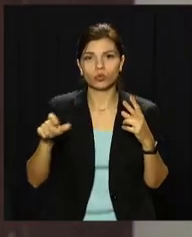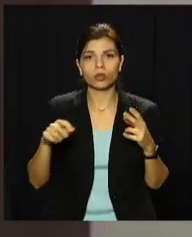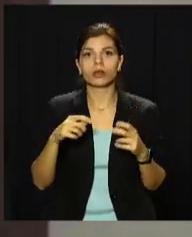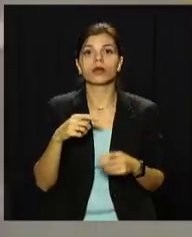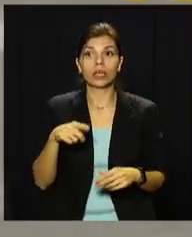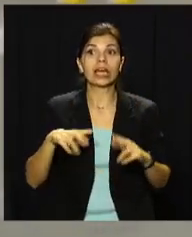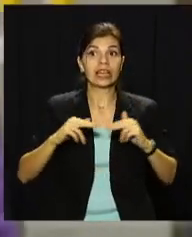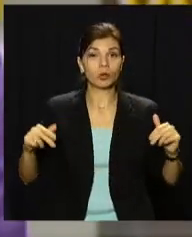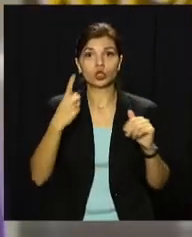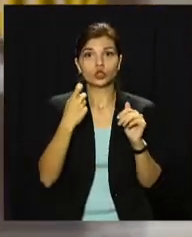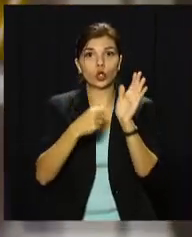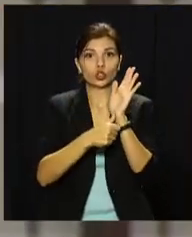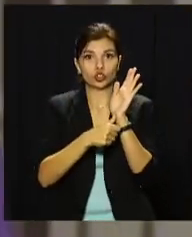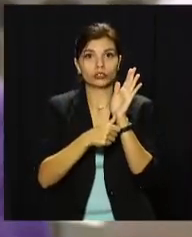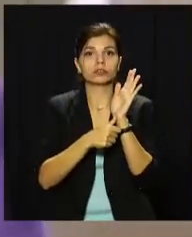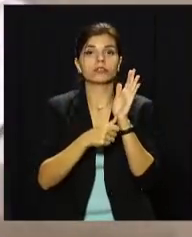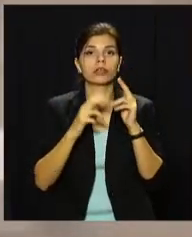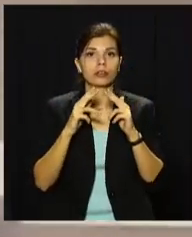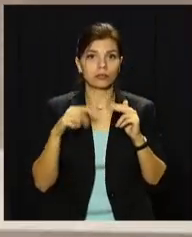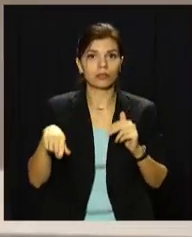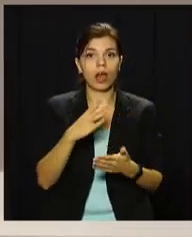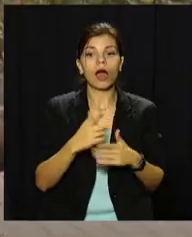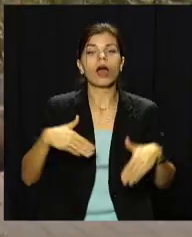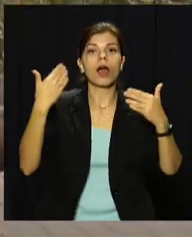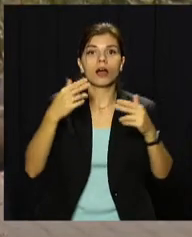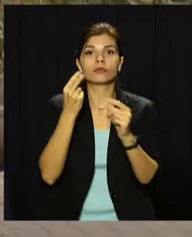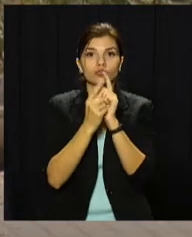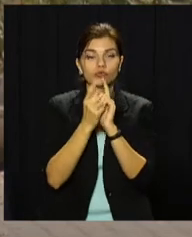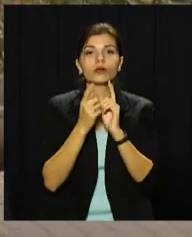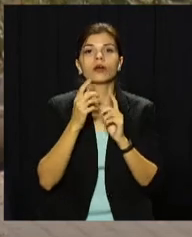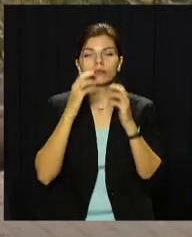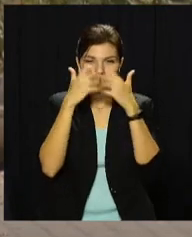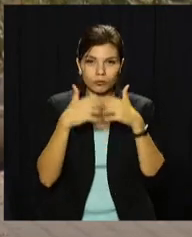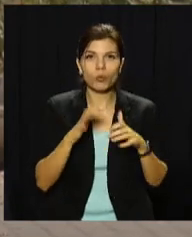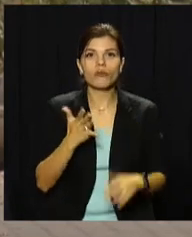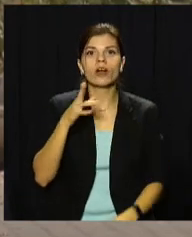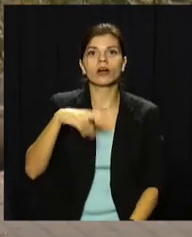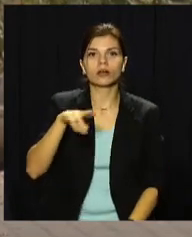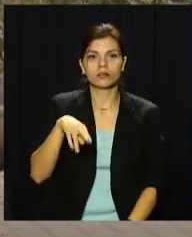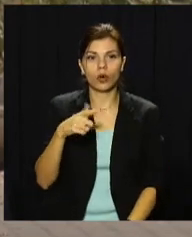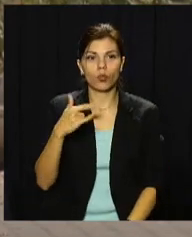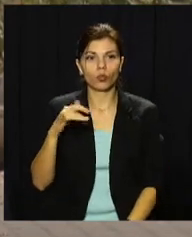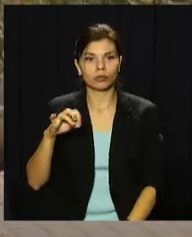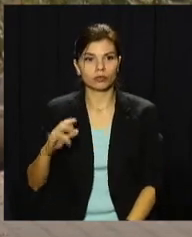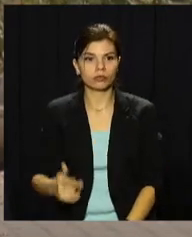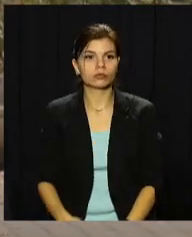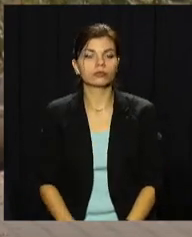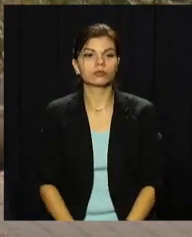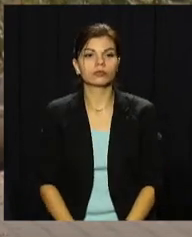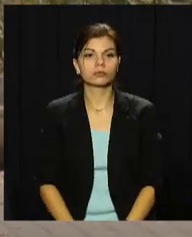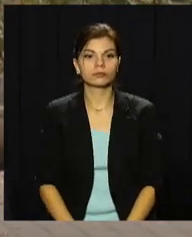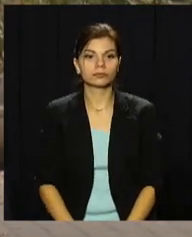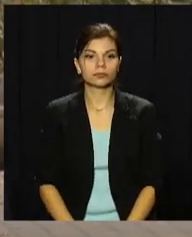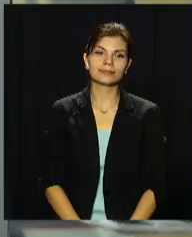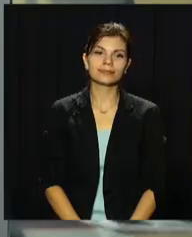мешканців Дніпропетровщини. Наступний перерахунок – у грудні. Дар'я Пшенична, Денис Крикус, Олександр Верногоров. Опен-Юз. Телеканал